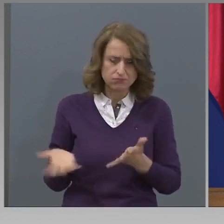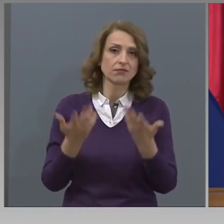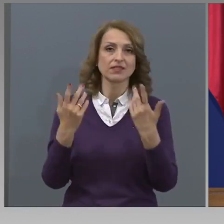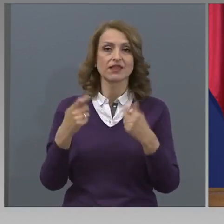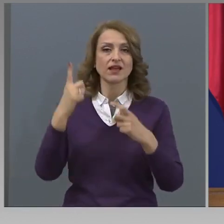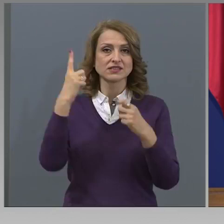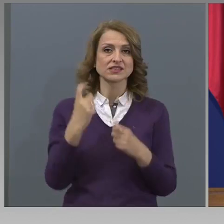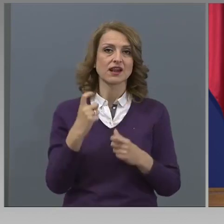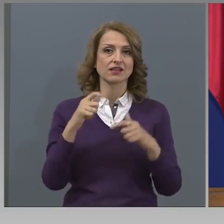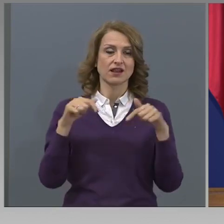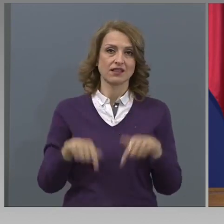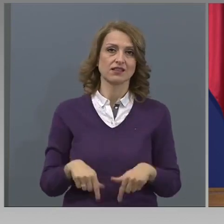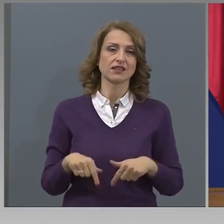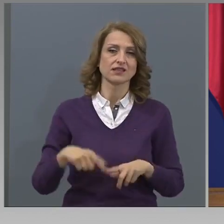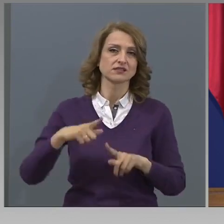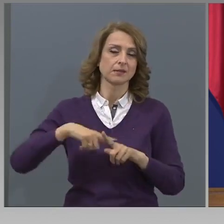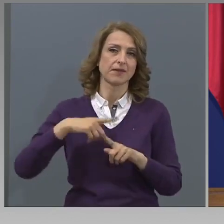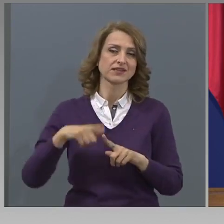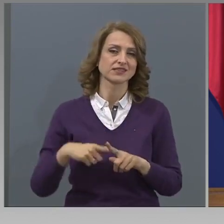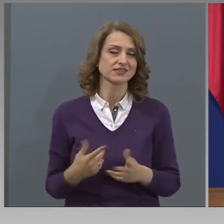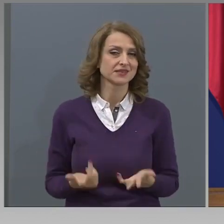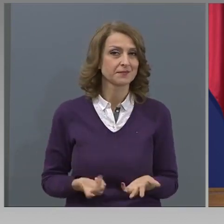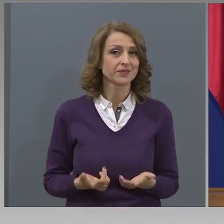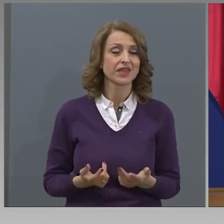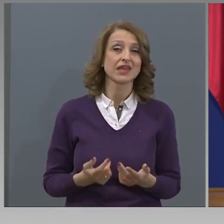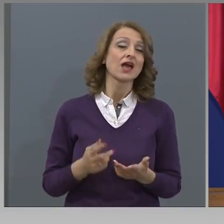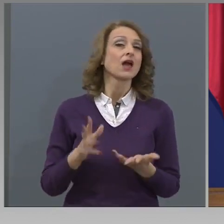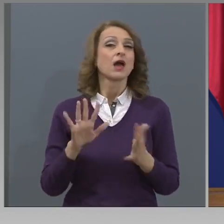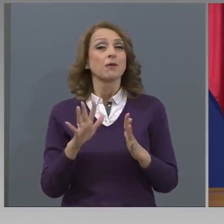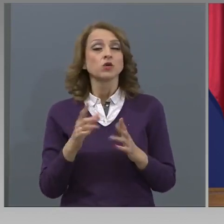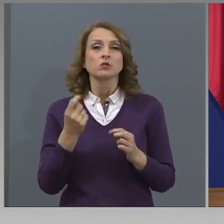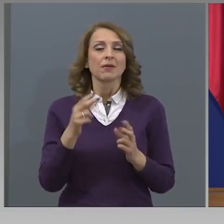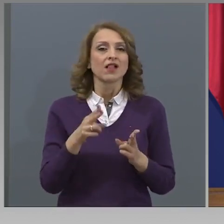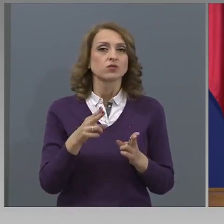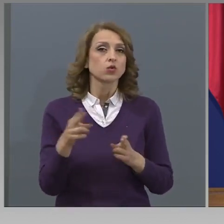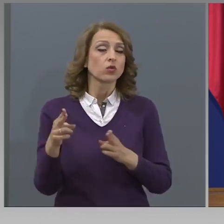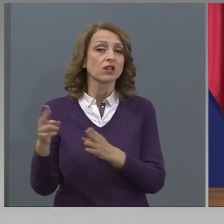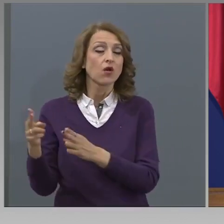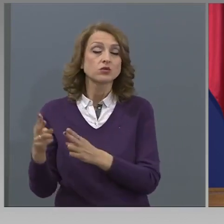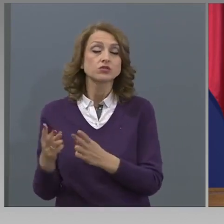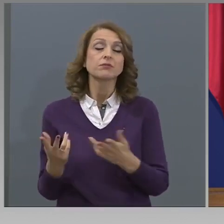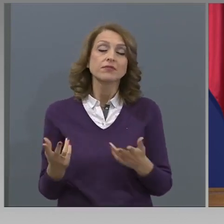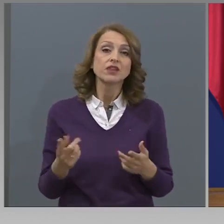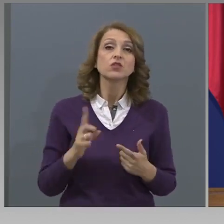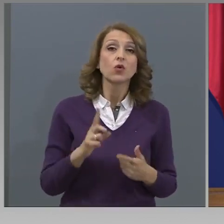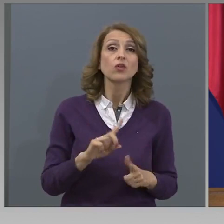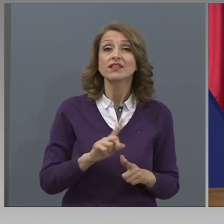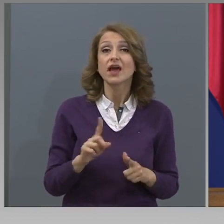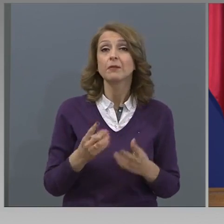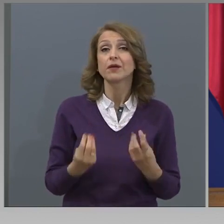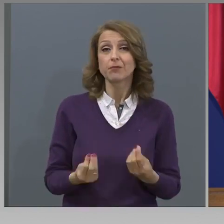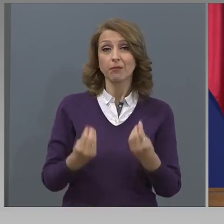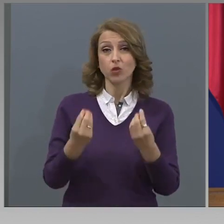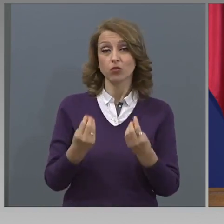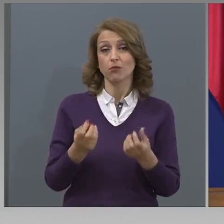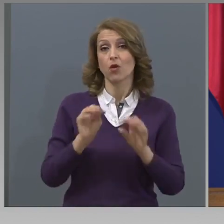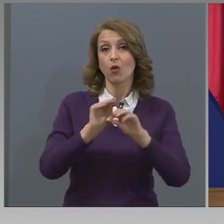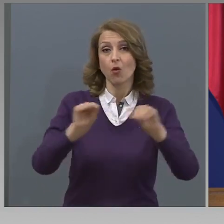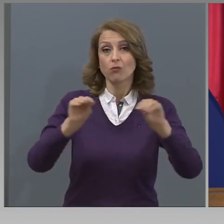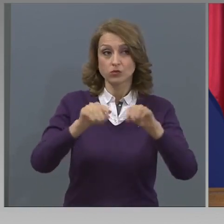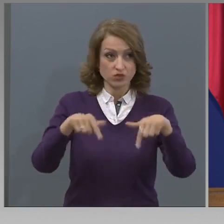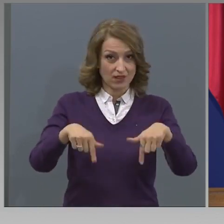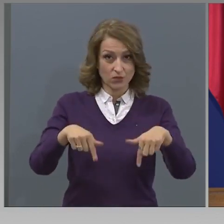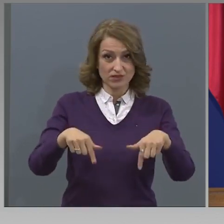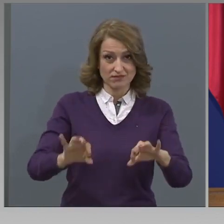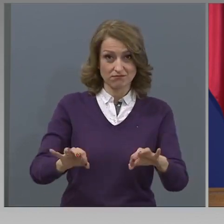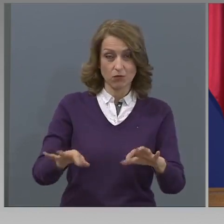пролетните месеци. Може би малко ще бъдат отложени, но друга страна пък няма по-добро обучение от тази ситуация, в която